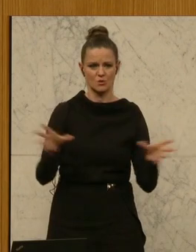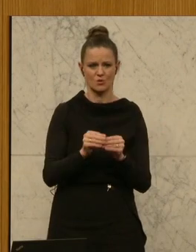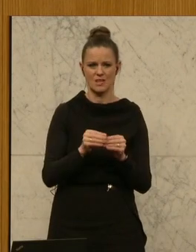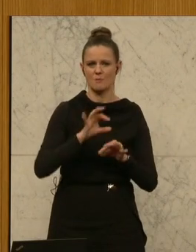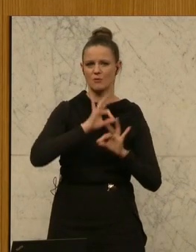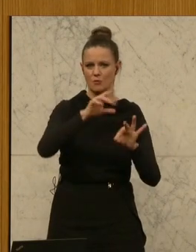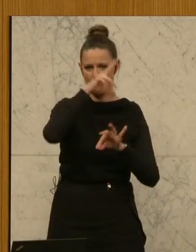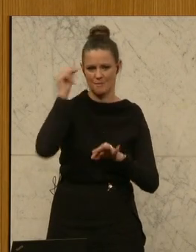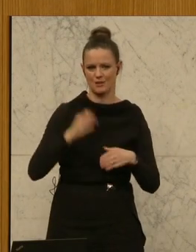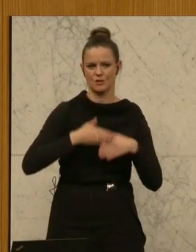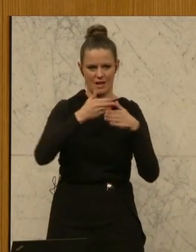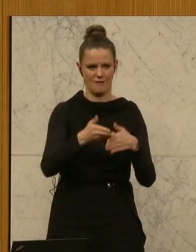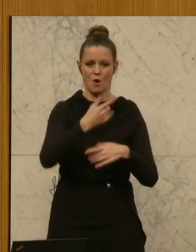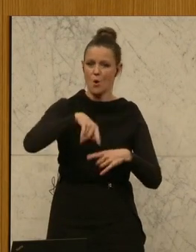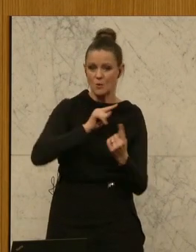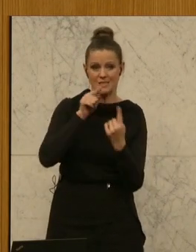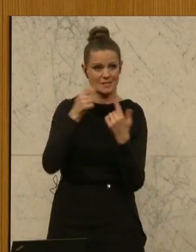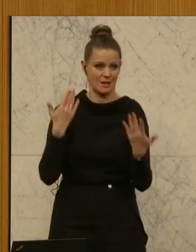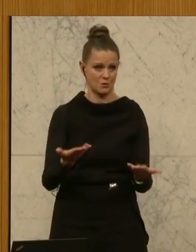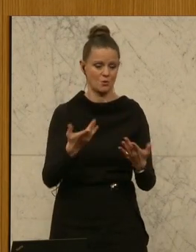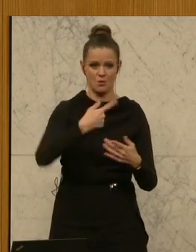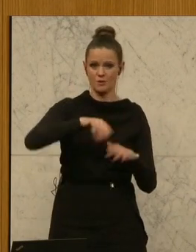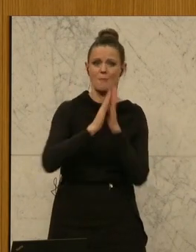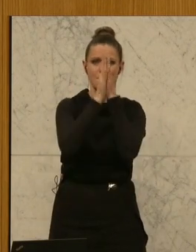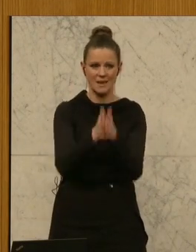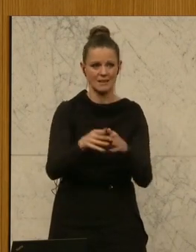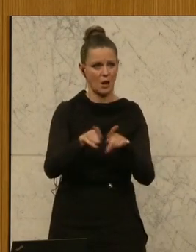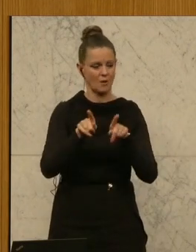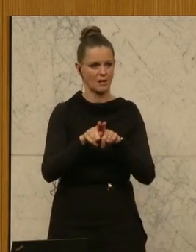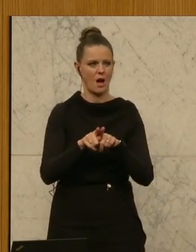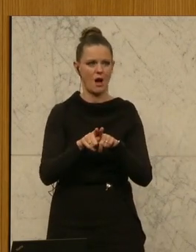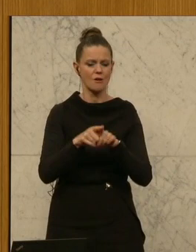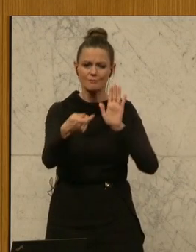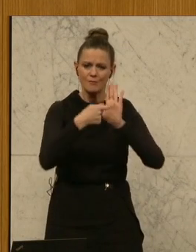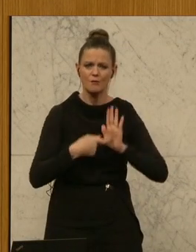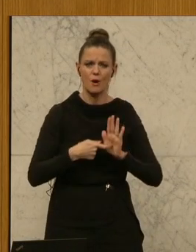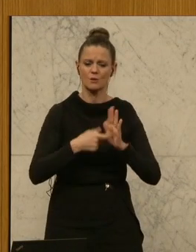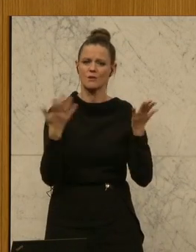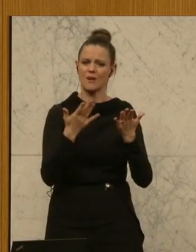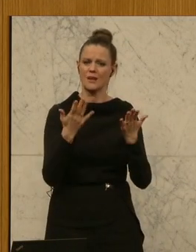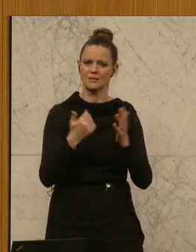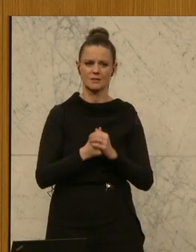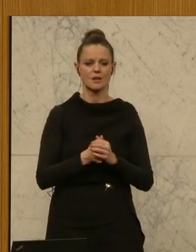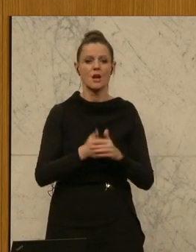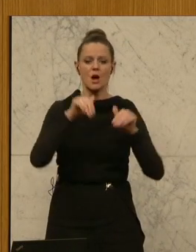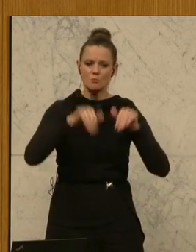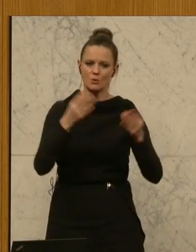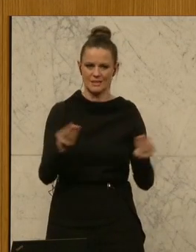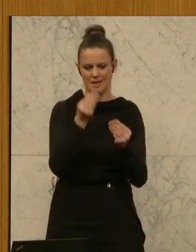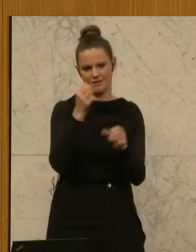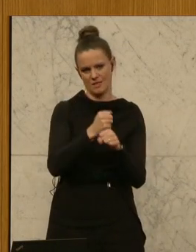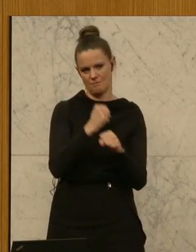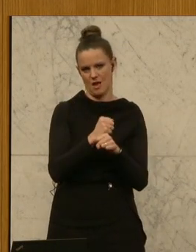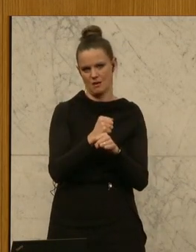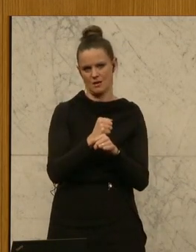den Menschen draußen helfen. Das wäre unser Ziel und unsere Bitte und auch unsere Forderung, wir müssen endlich was machen. Und